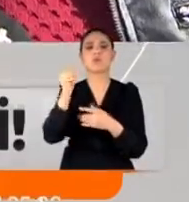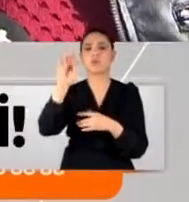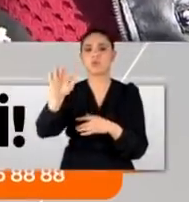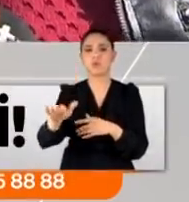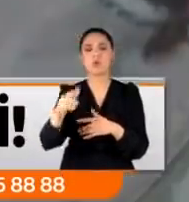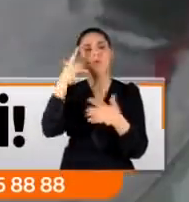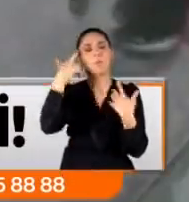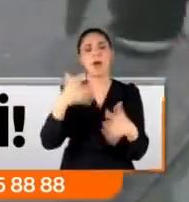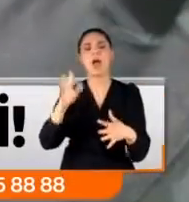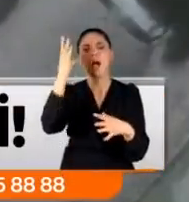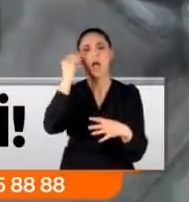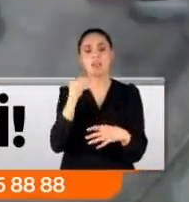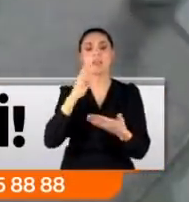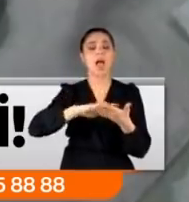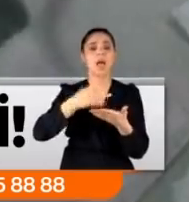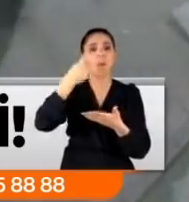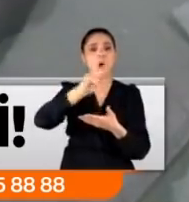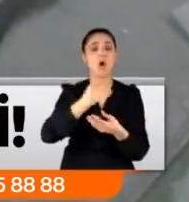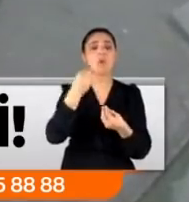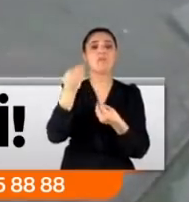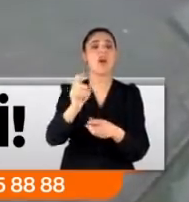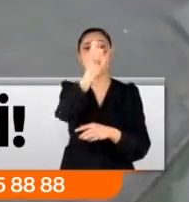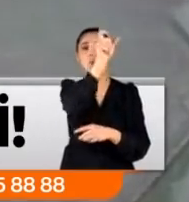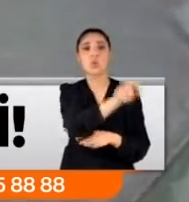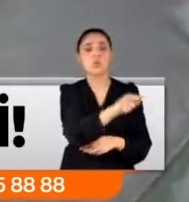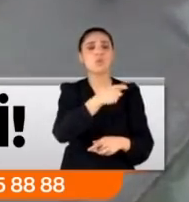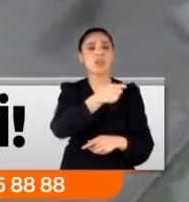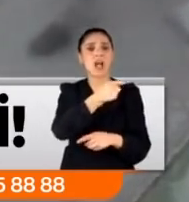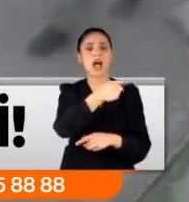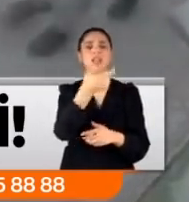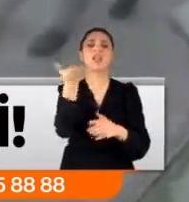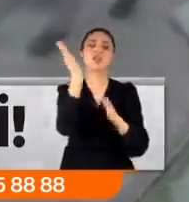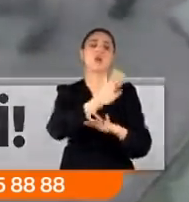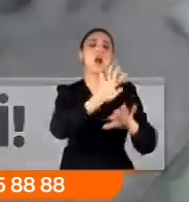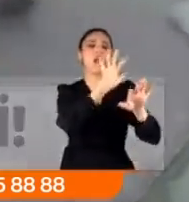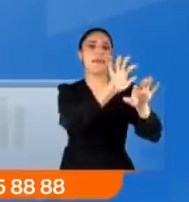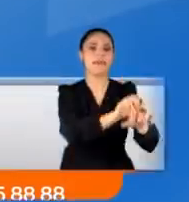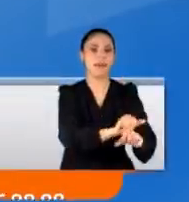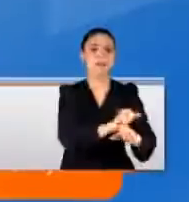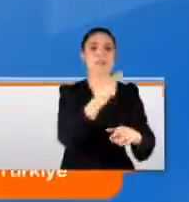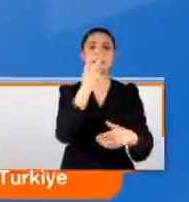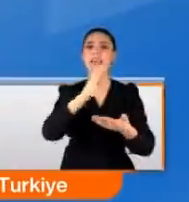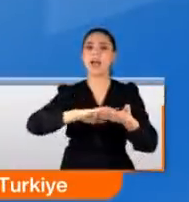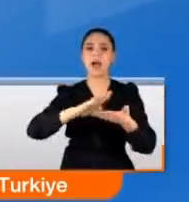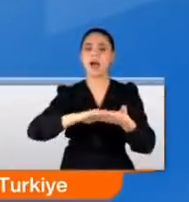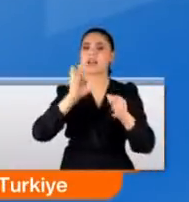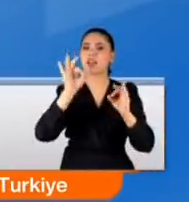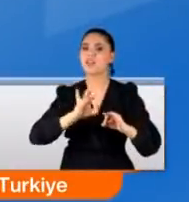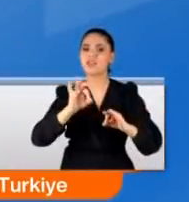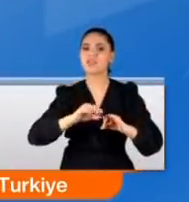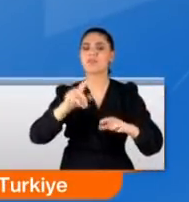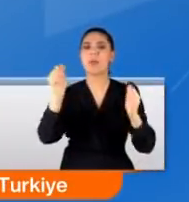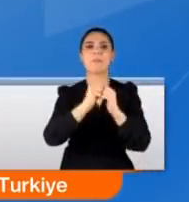bilincini kaybetti zaten. Arkadaşının ölümüne neden olan Umut Can Taşer ise çok geçmeden yakalandı. İki arkadaştan geriye